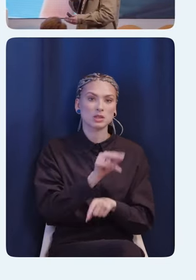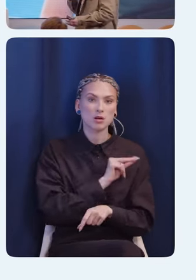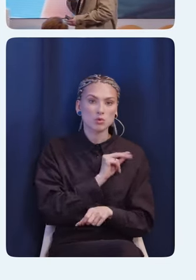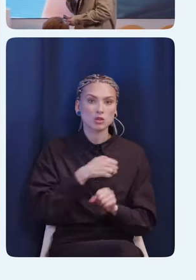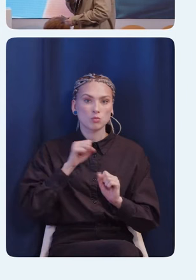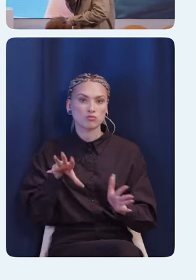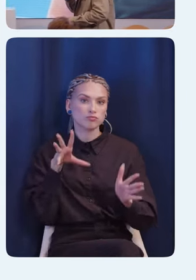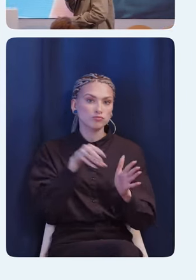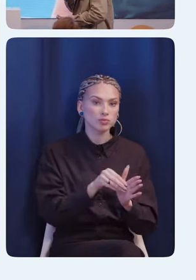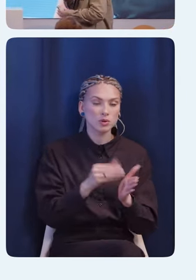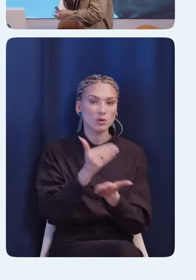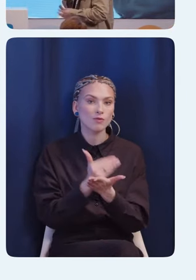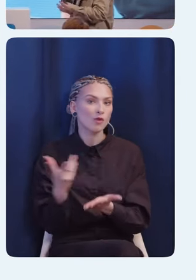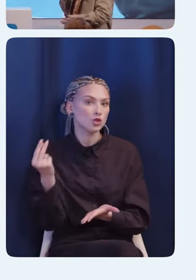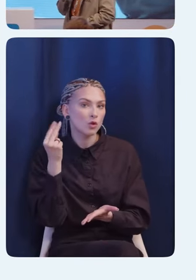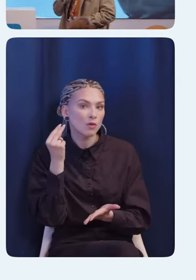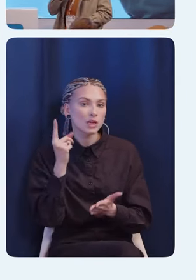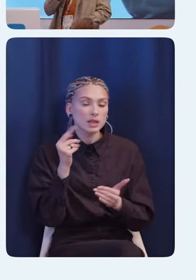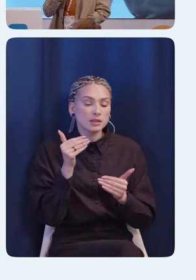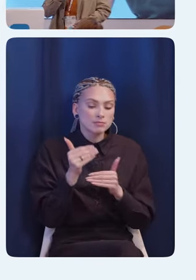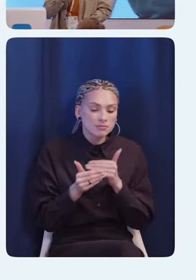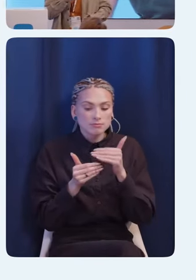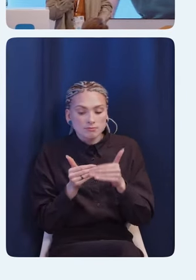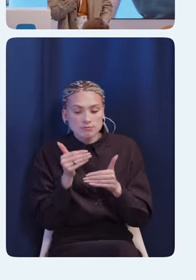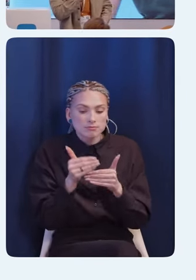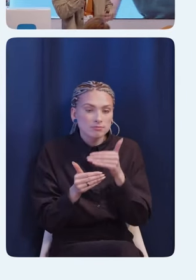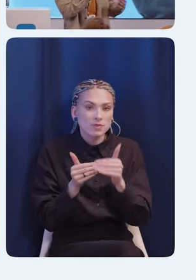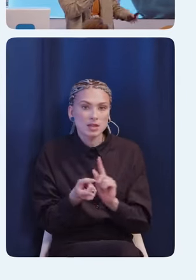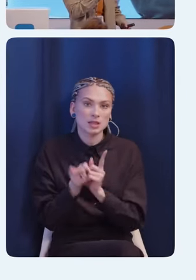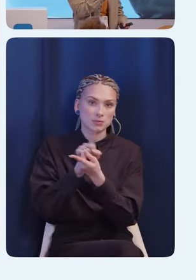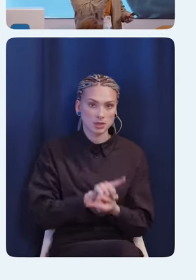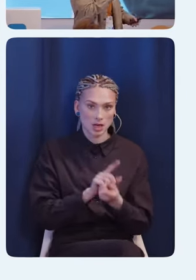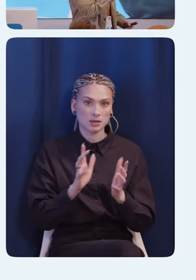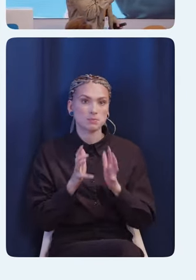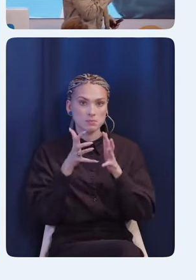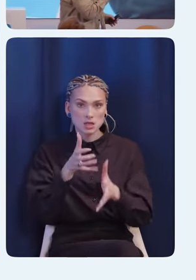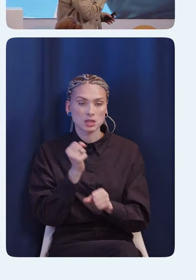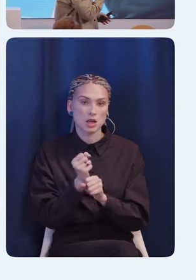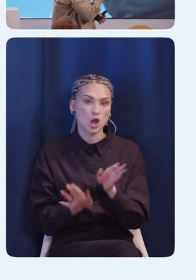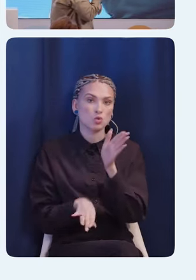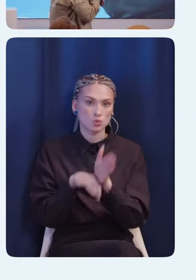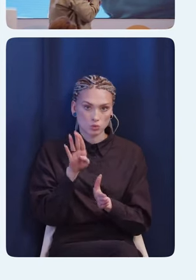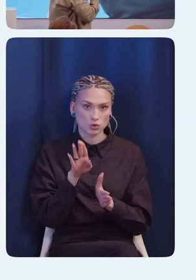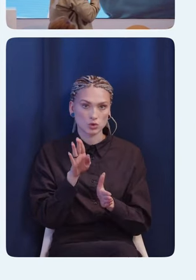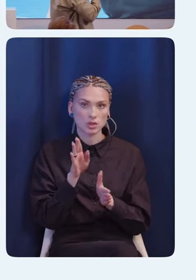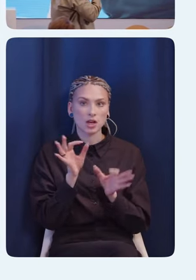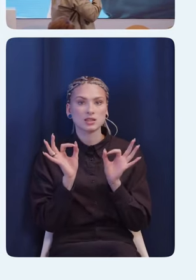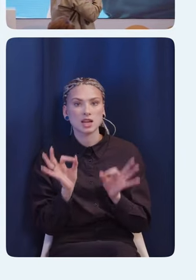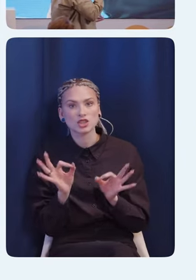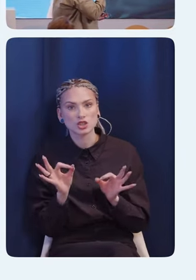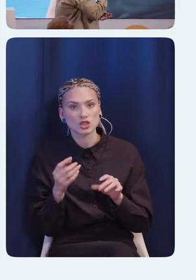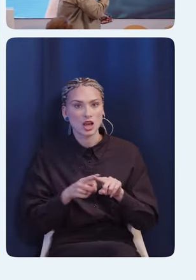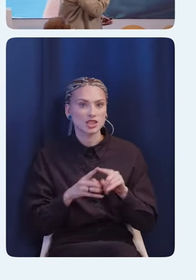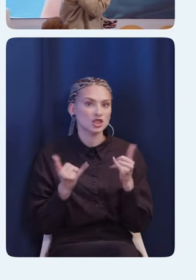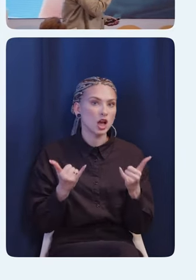внедрять voiceover и маленькими шагами делать этот мир лучше. Маленькими шагами изменять этот мир к лучшему. Но это, конечно, сейчас может быть слишком